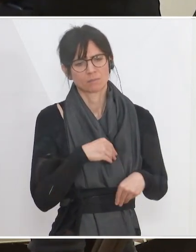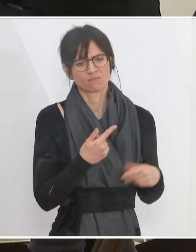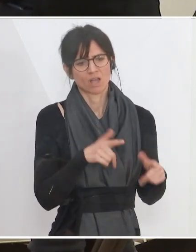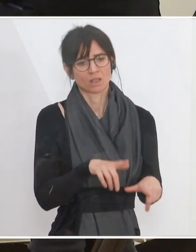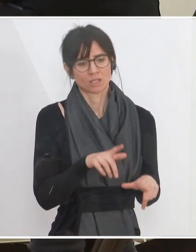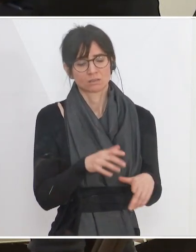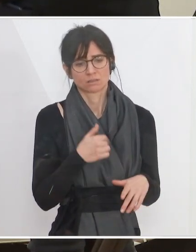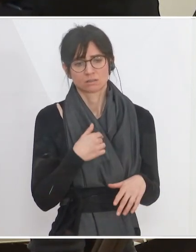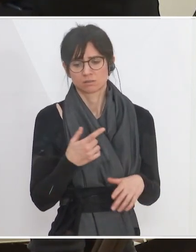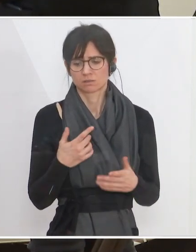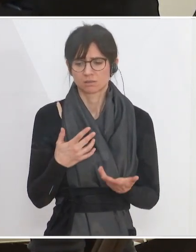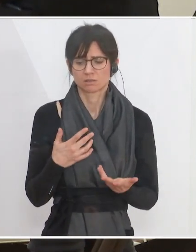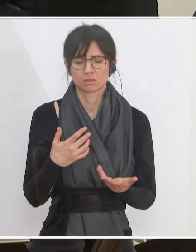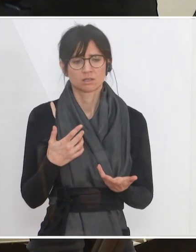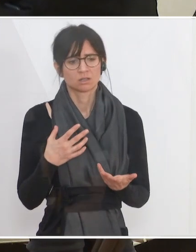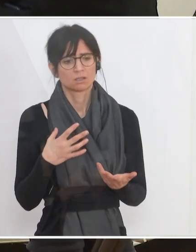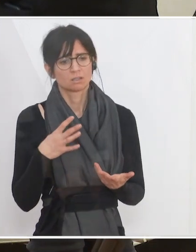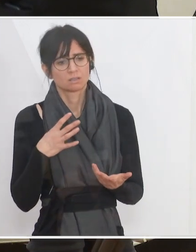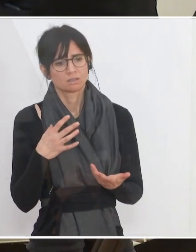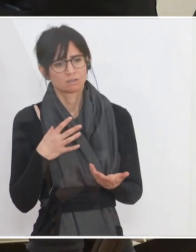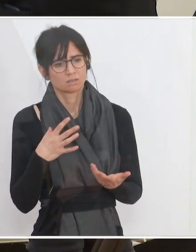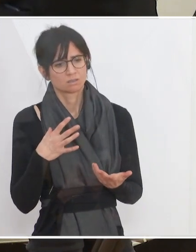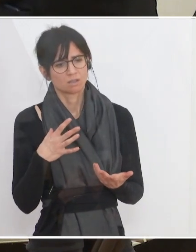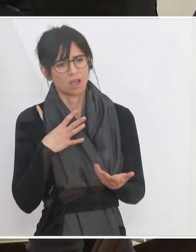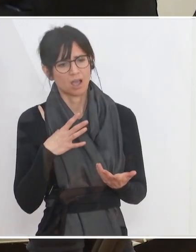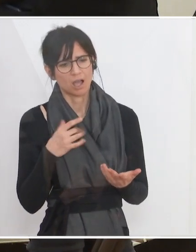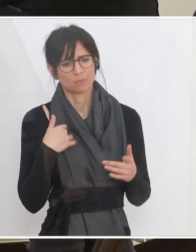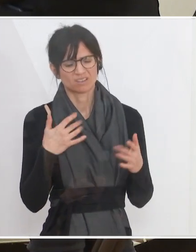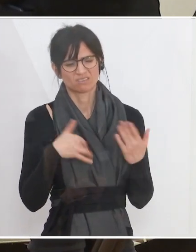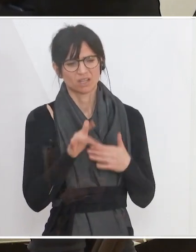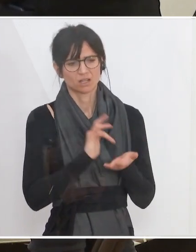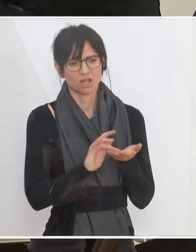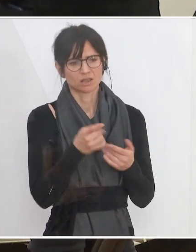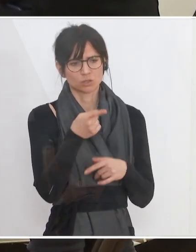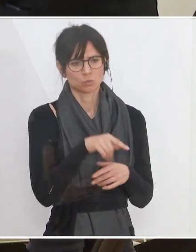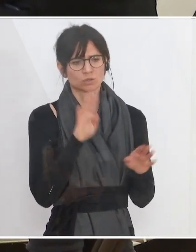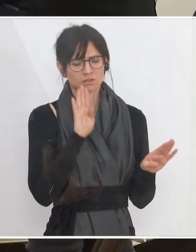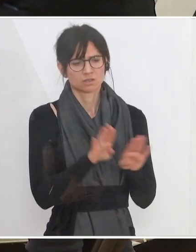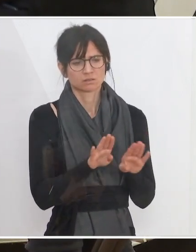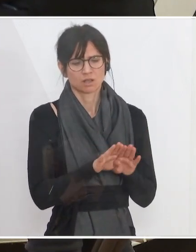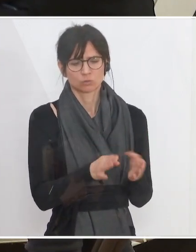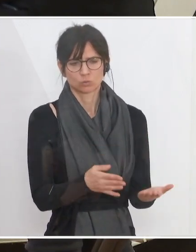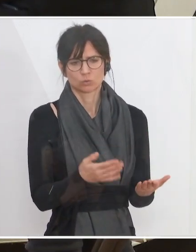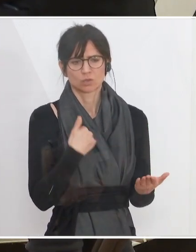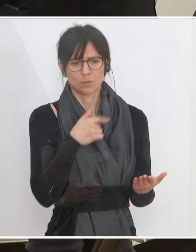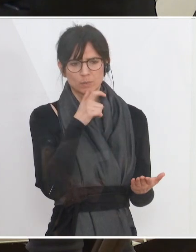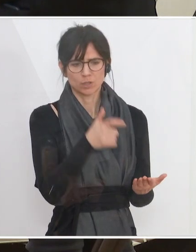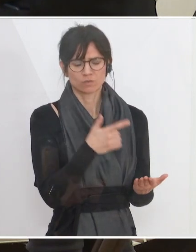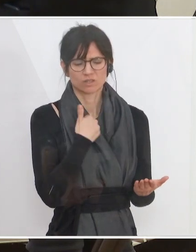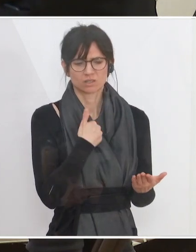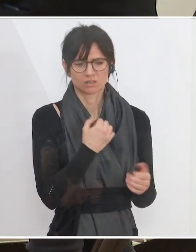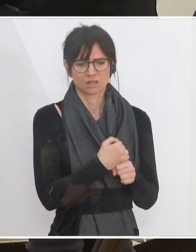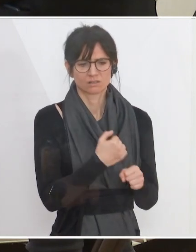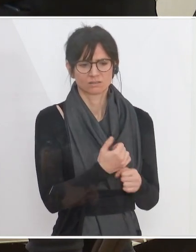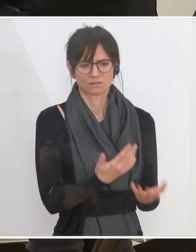Das machen wir ja Journalisten sowieso automatisch. Aber wir sind denn Gratis-Monats-Zeitung, wir leben davon. Wir machen unseren beruflichen Job.